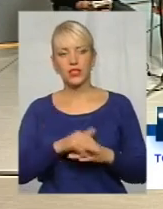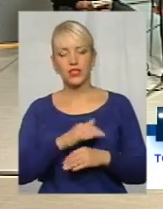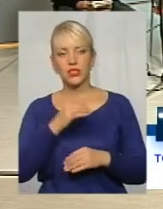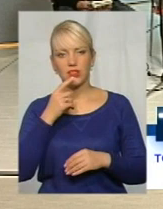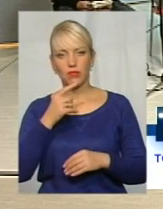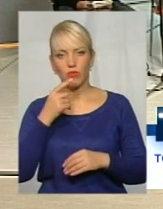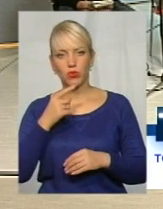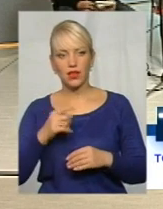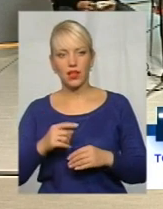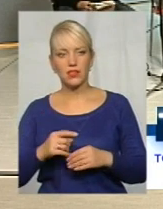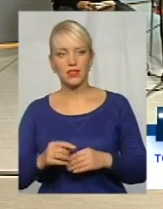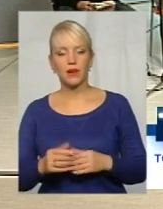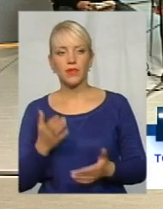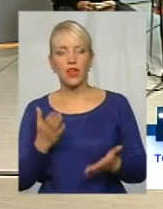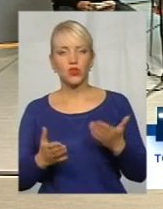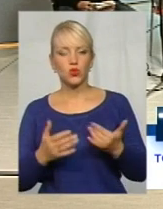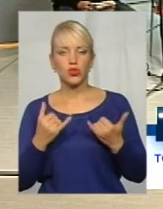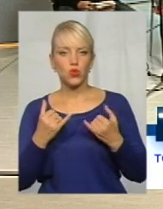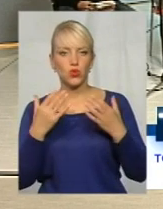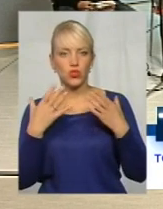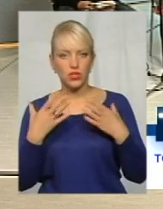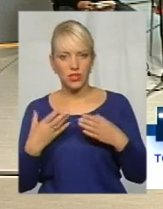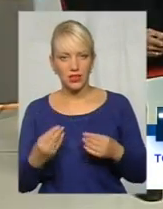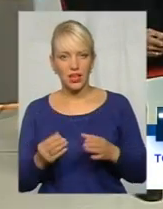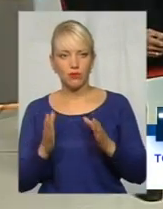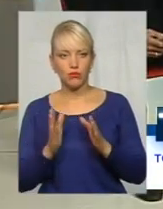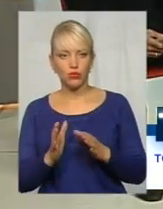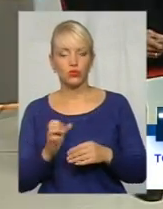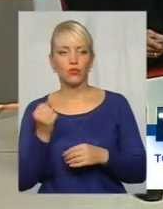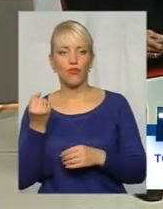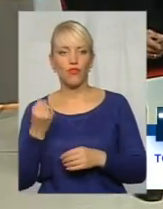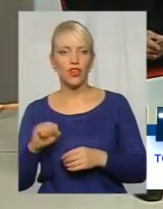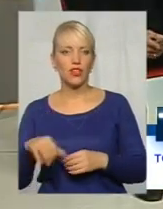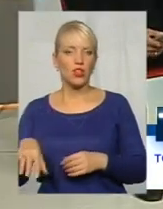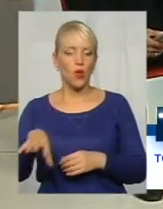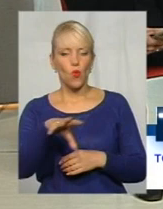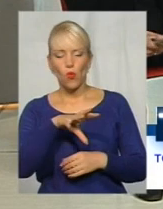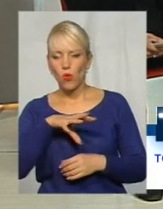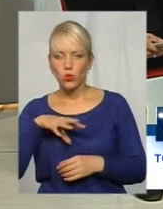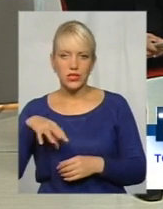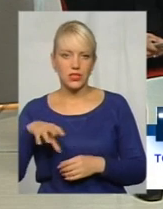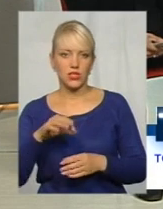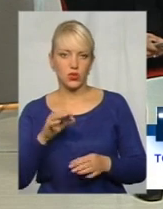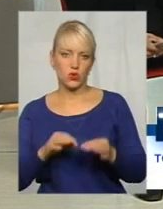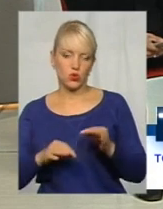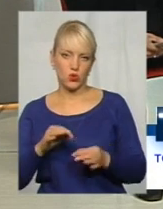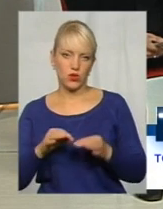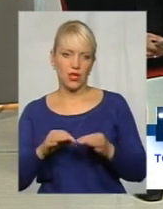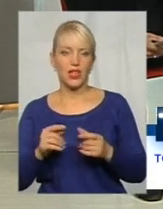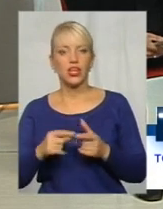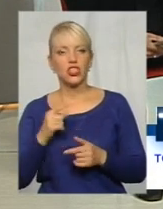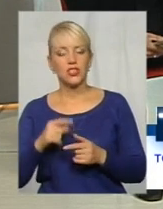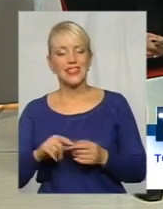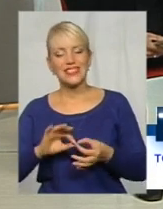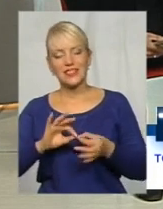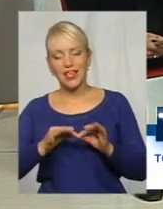якщо на сьогоднішній день будуть виграні усі суди, чи складно буде